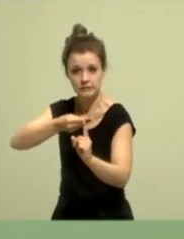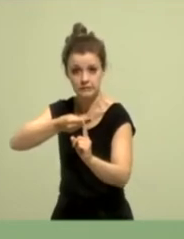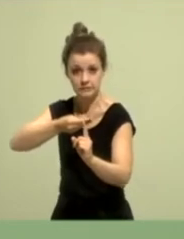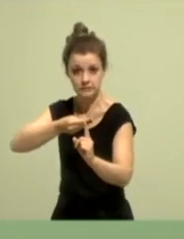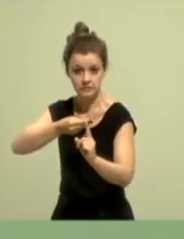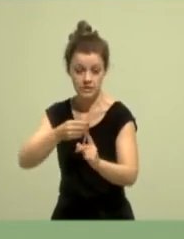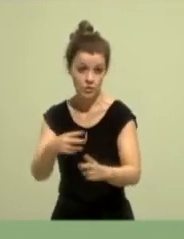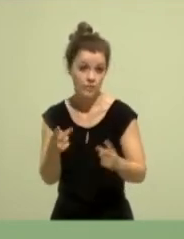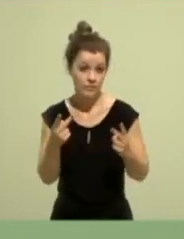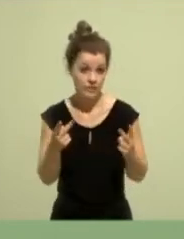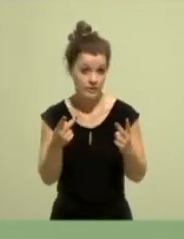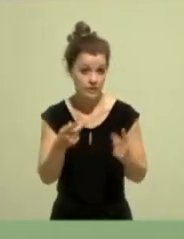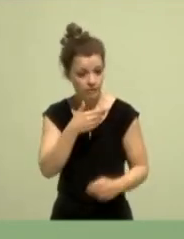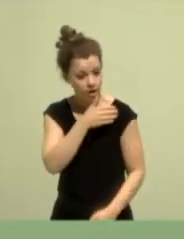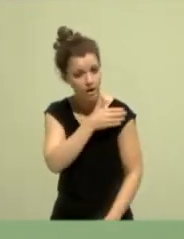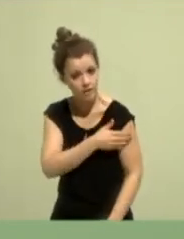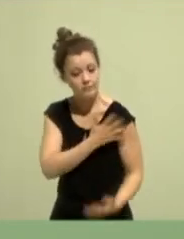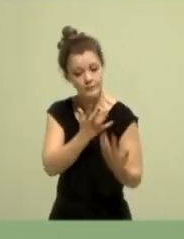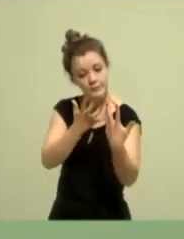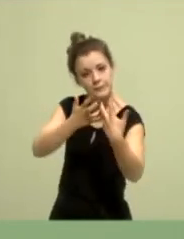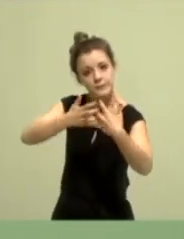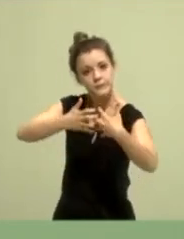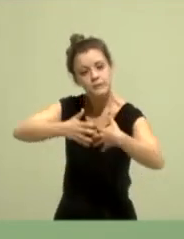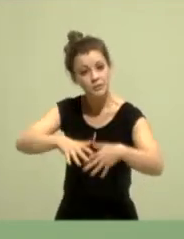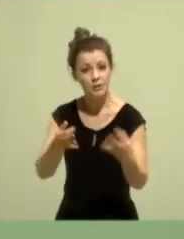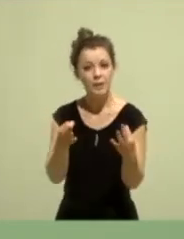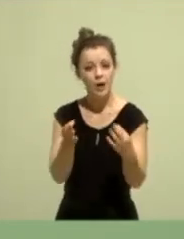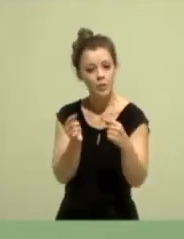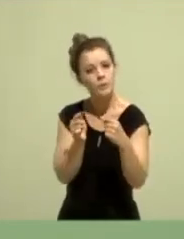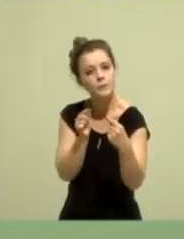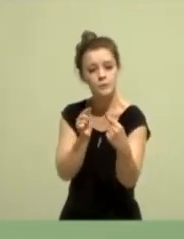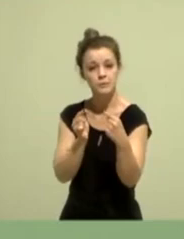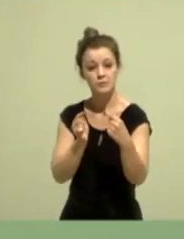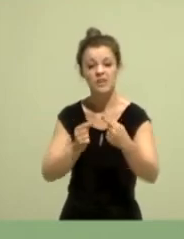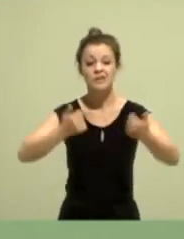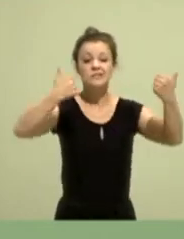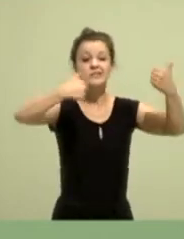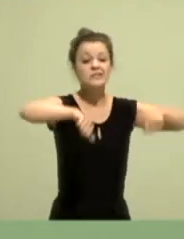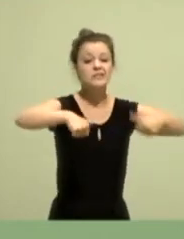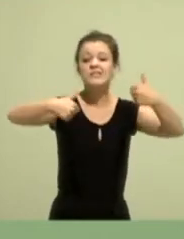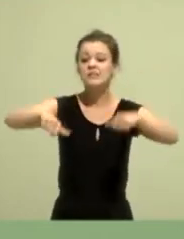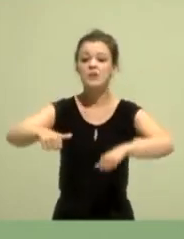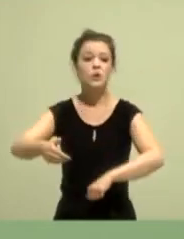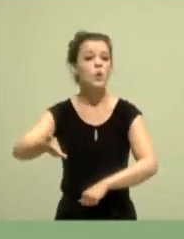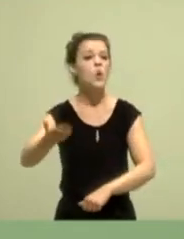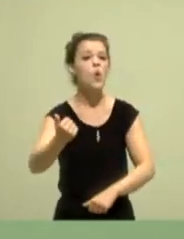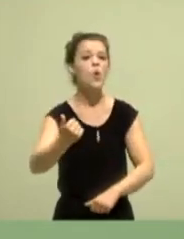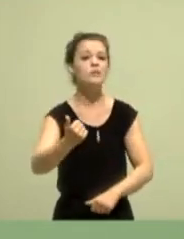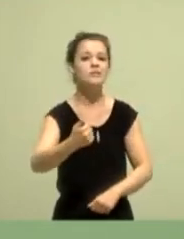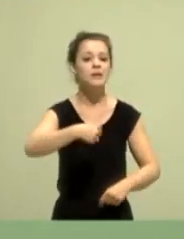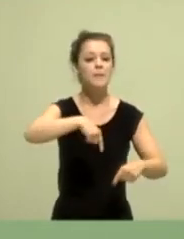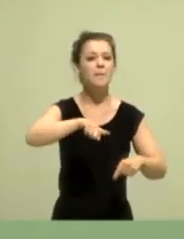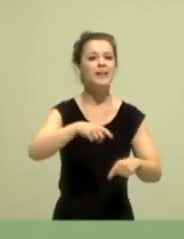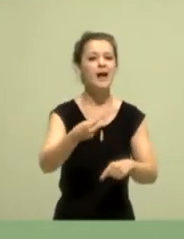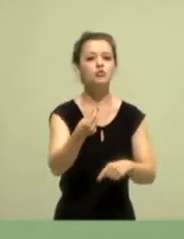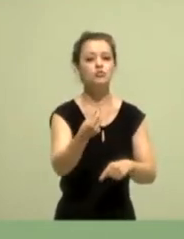einen Dialog, weil du weißt selber, es ist nicht möglich, jemanden dazu zu zwingen, Mandatsspenden zu leisten. Also braucht es auf